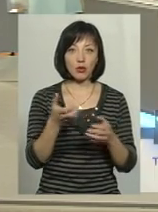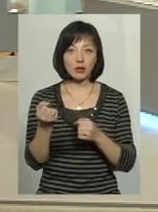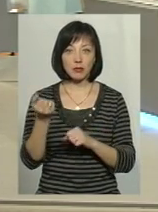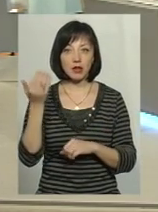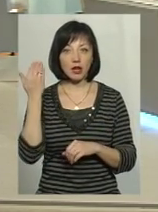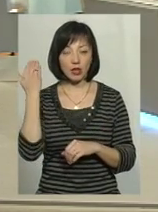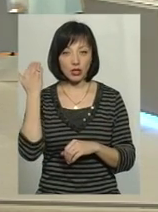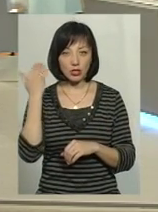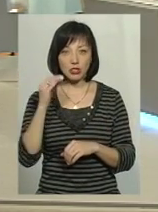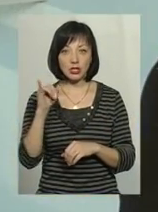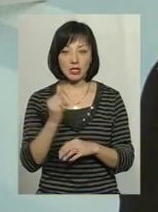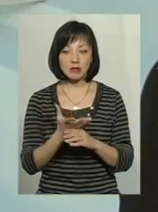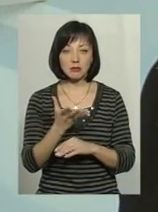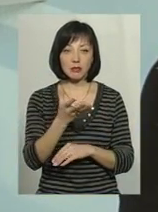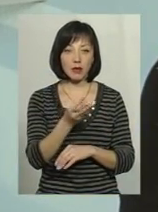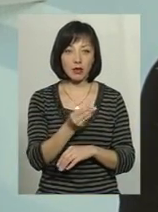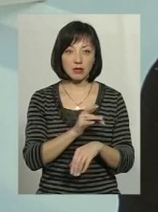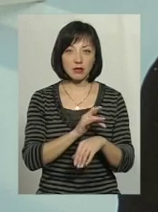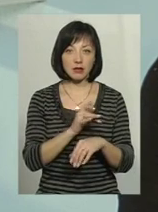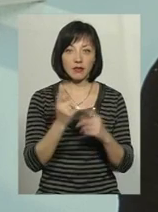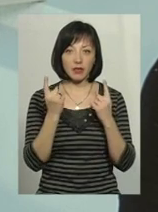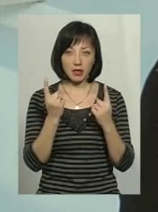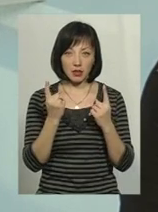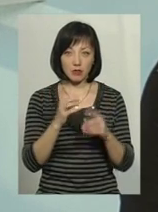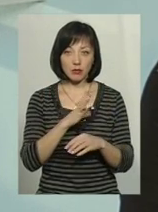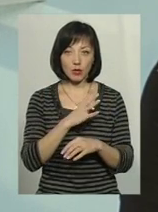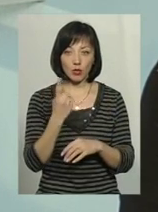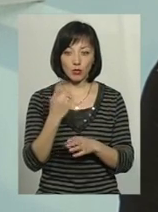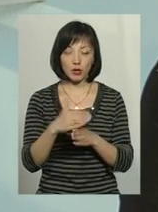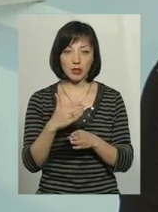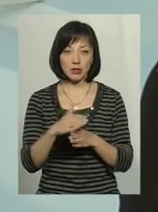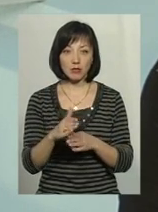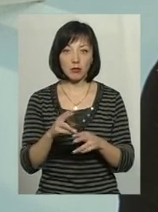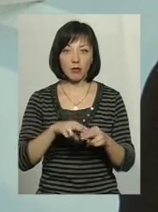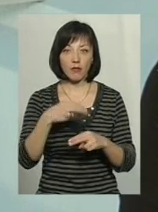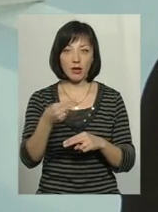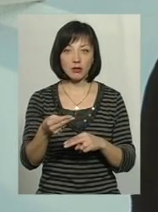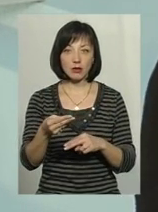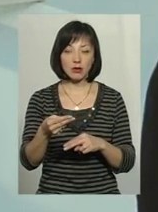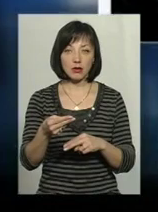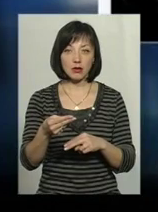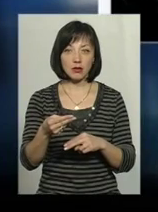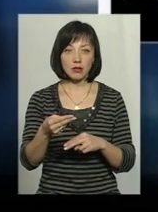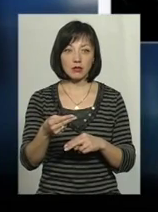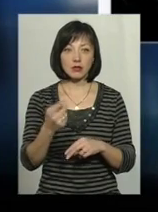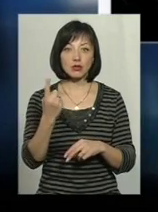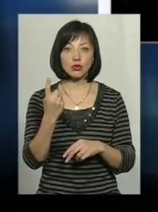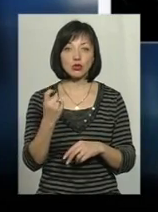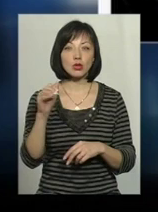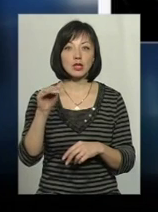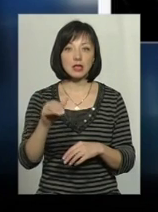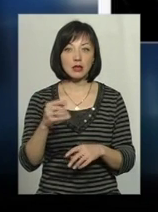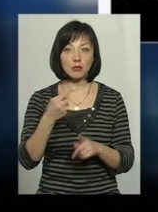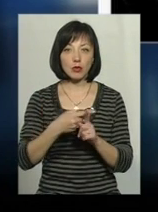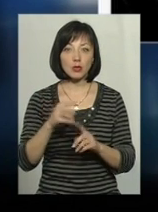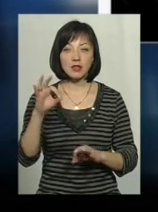раніше, і були сплати великі, значні, тому що навіть по одному кредиту було повернення тіло кредиту майже 100 тисяч, і плюс